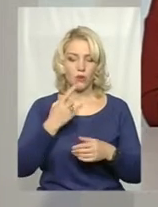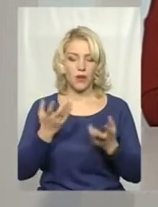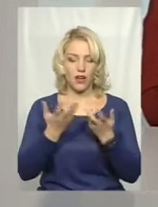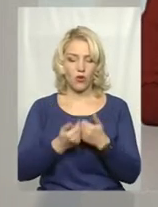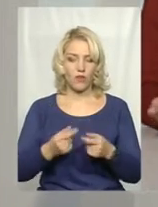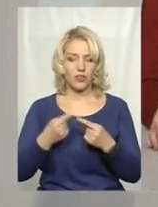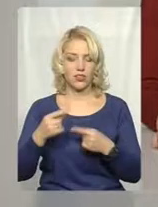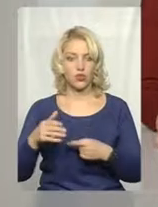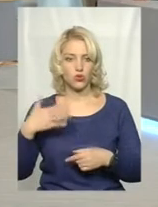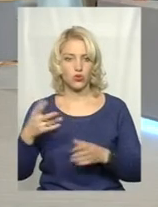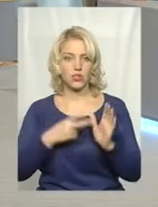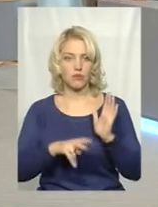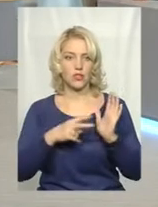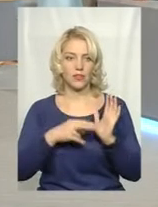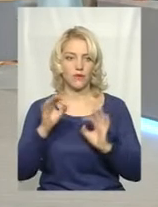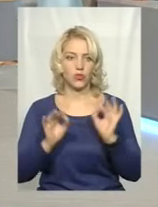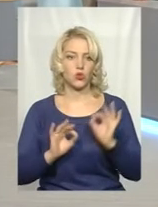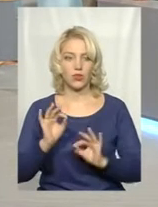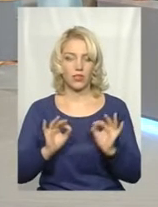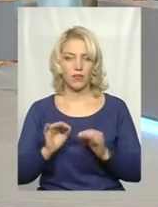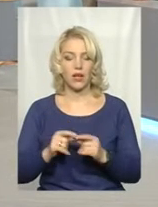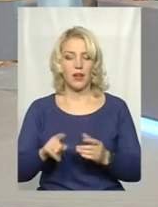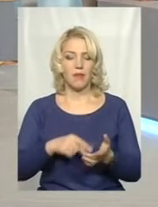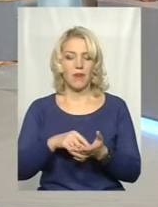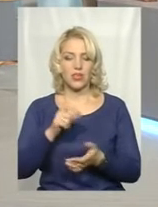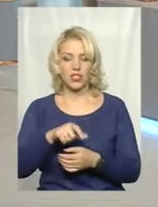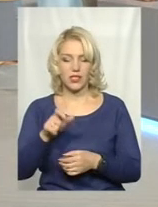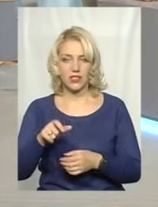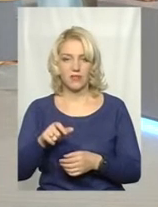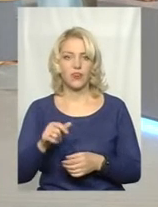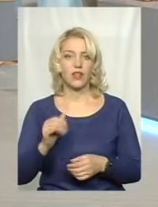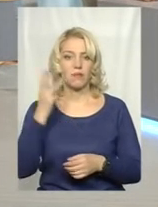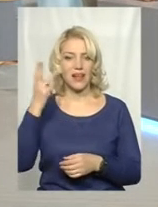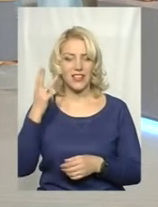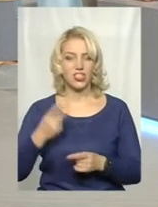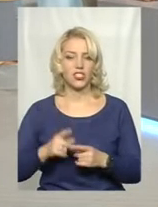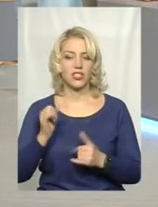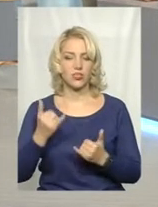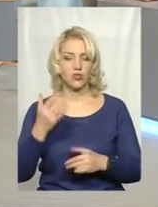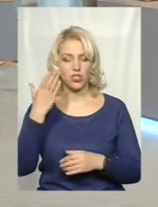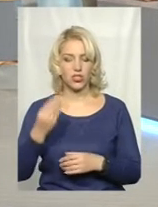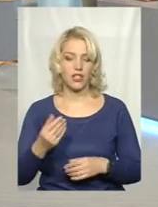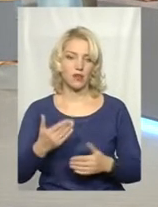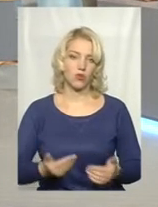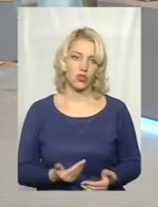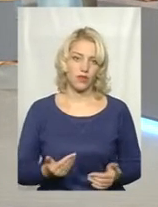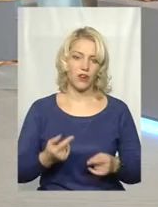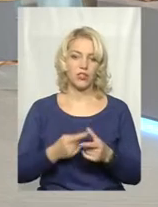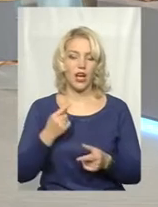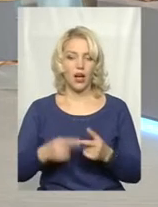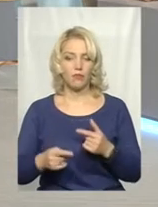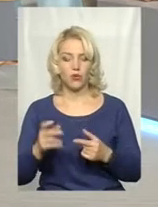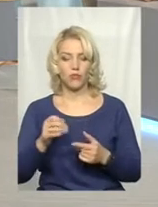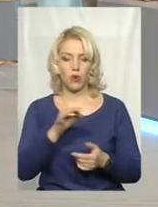сторону, 77% мешканців Хмельниччини на сьогоднішній день проживають або в містах обласного